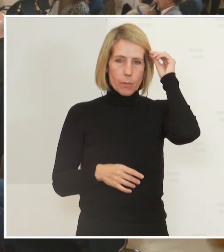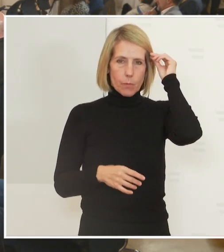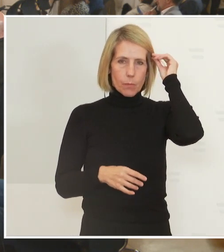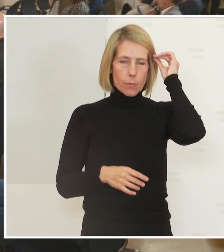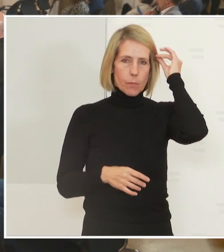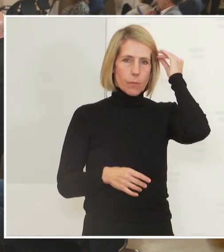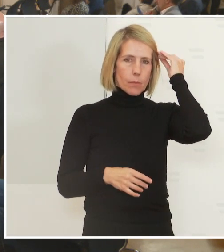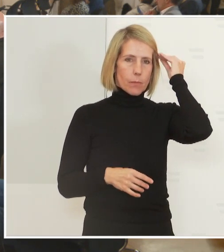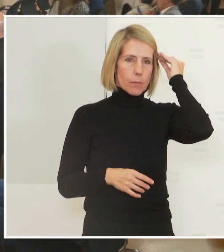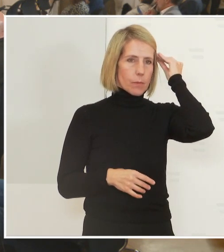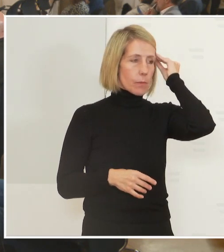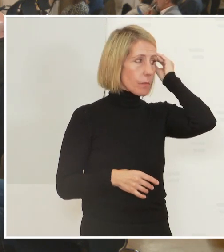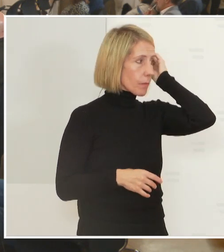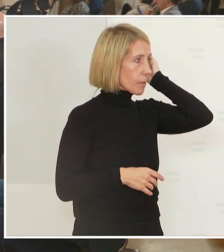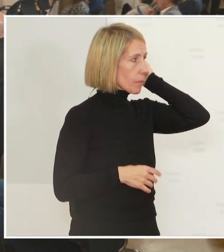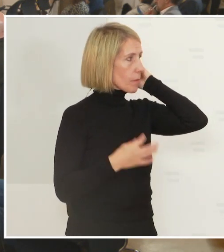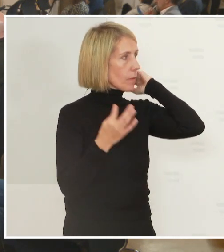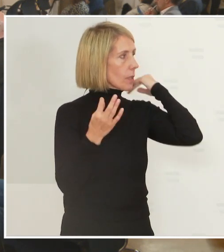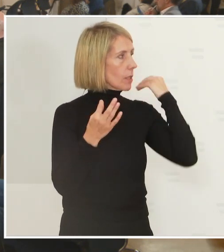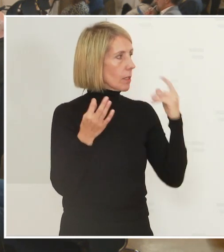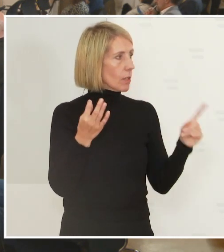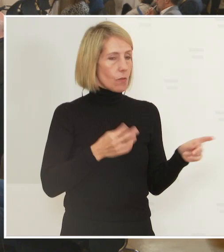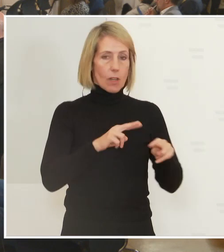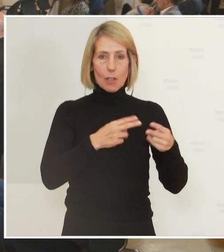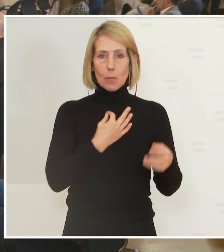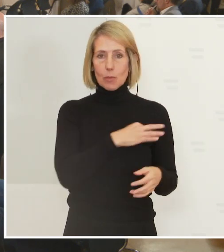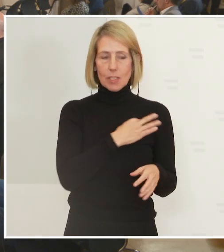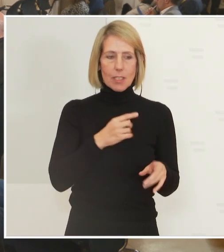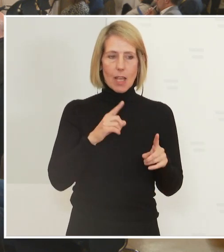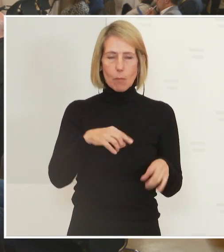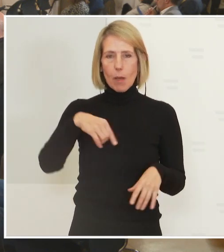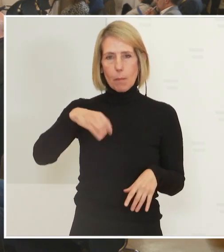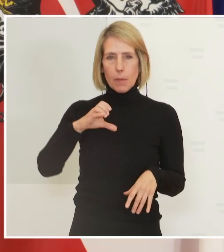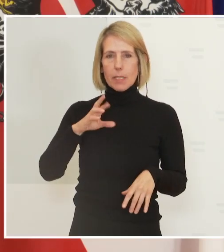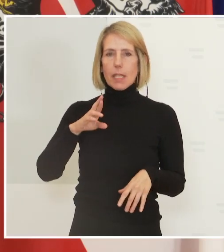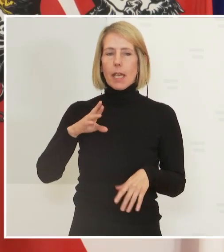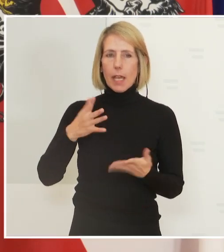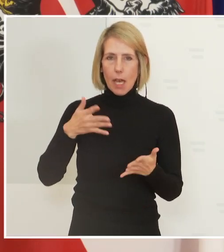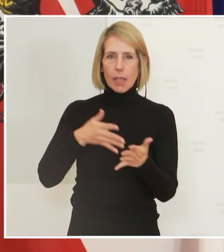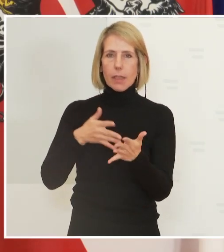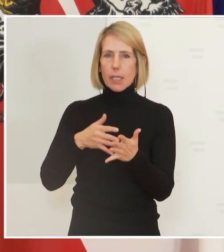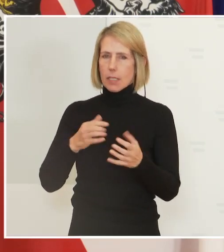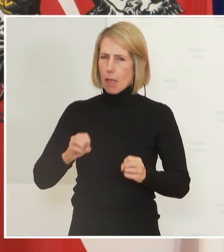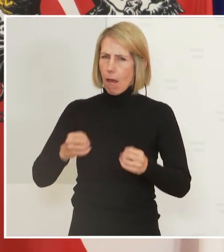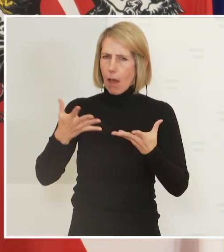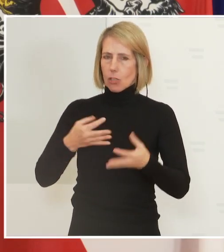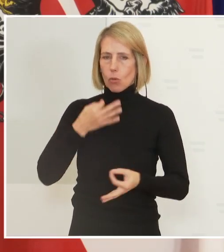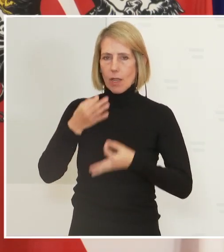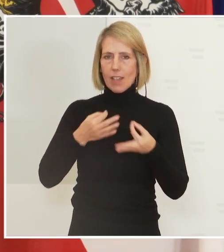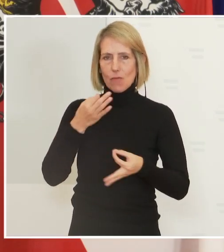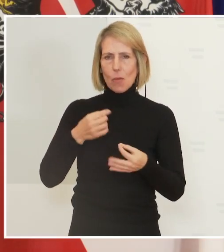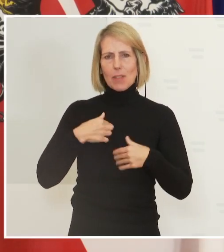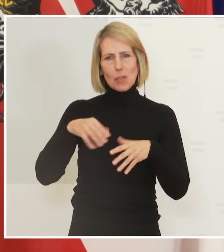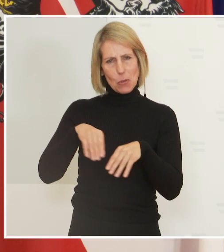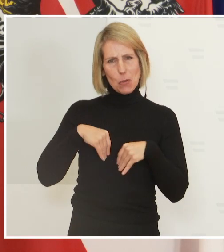Das war die Frage an den Bundeskanzler, aber zu den PCR-Test-Kapazitäten in den Ländern bin ich so aktuell informiert, dass ich vielleicht die Frage übernehme.